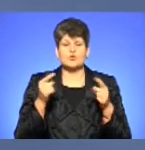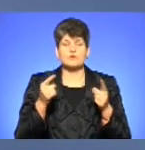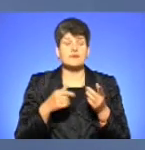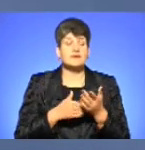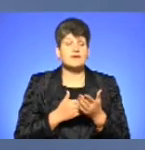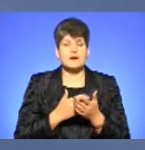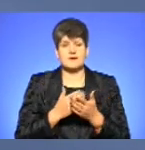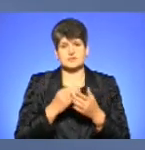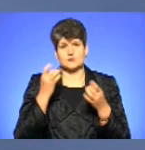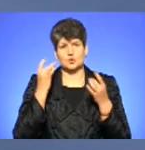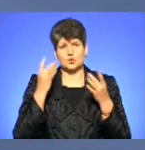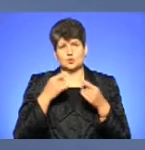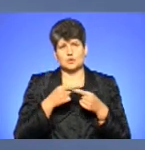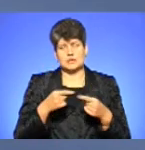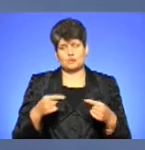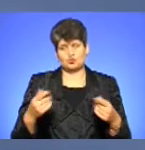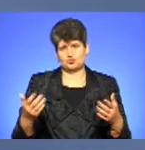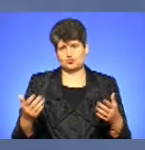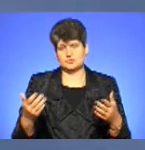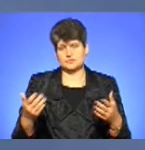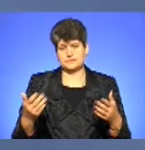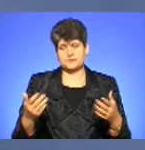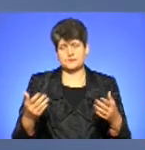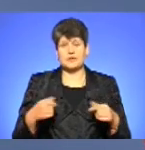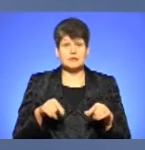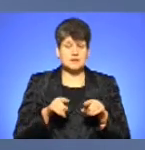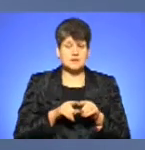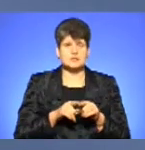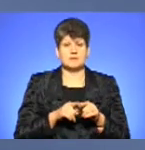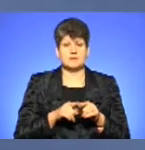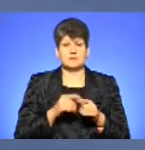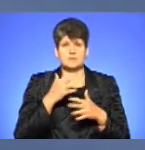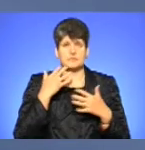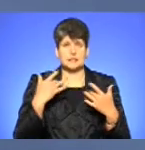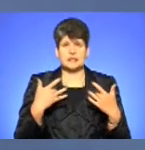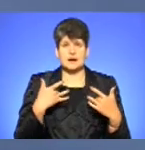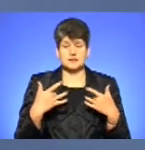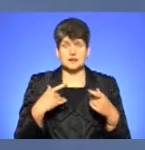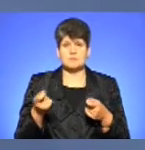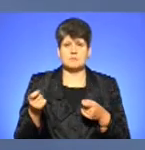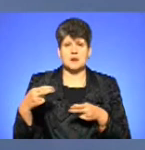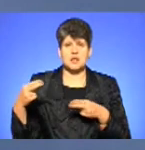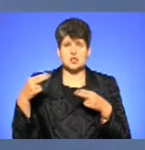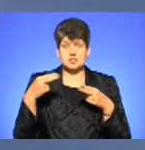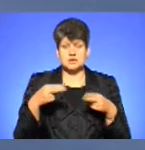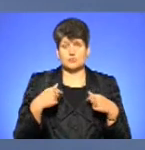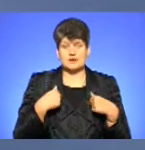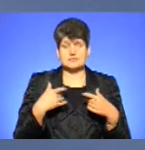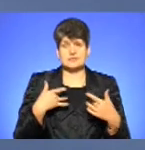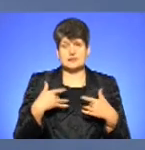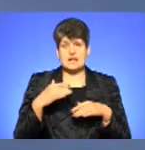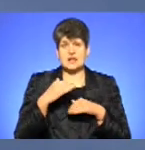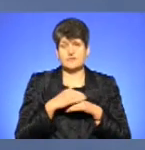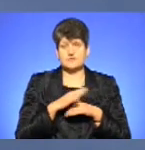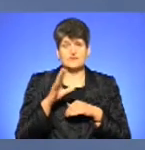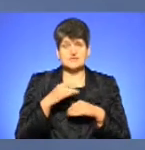якісний культурний український продукт. Так само і купу театрів, які приїжджають, тут, наприклад, у нас на театральних вечорах,